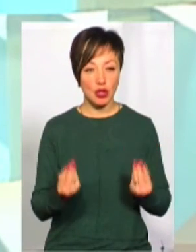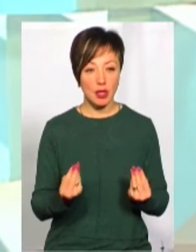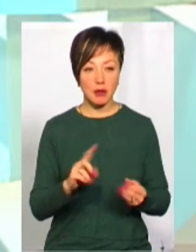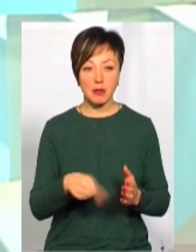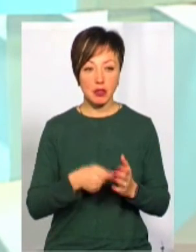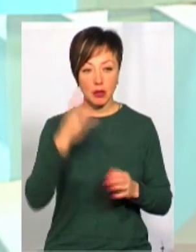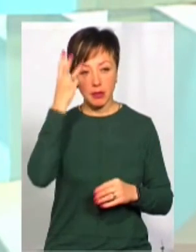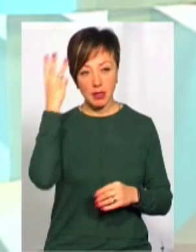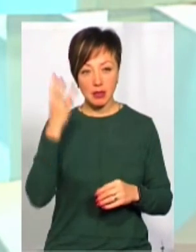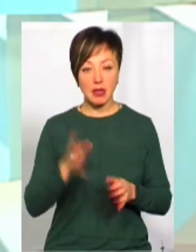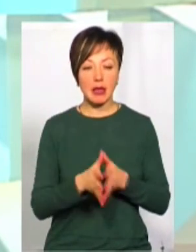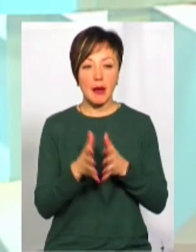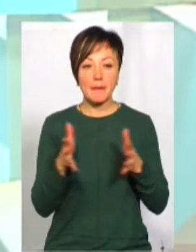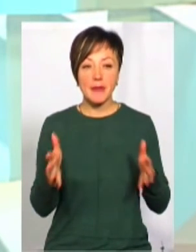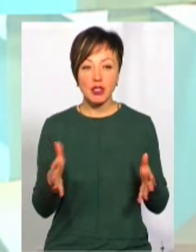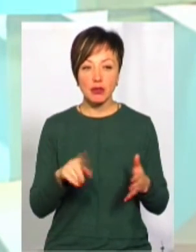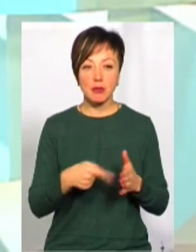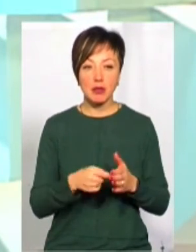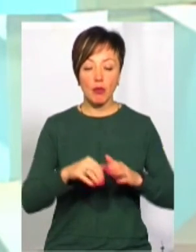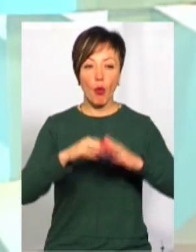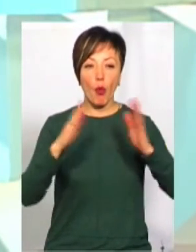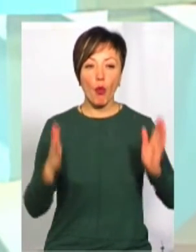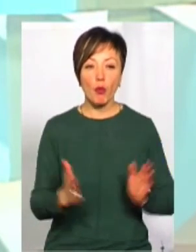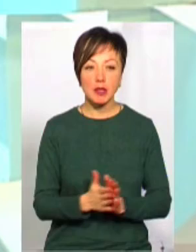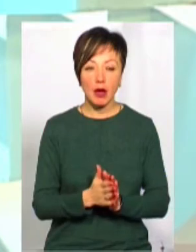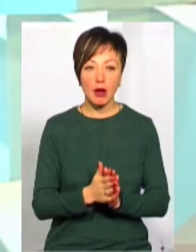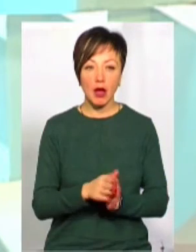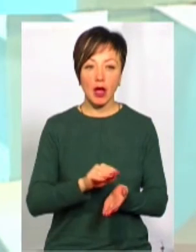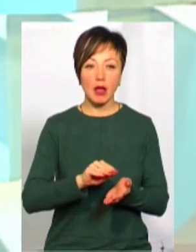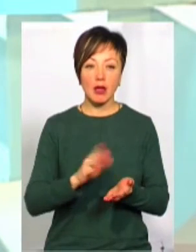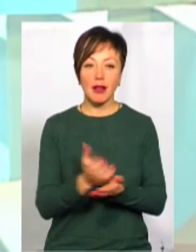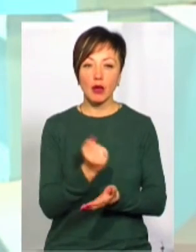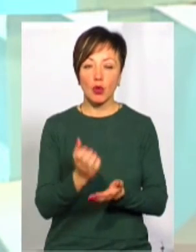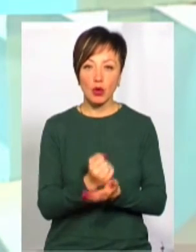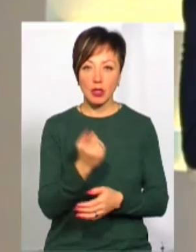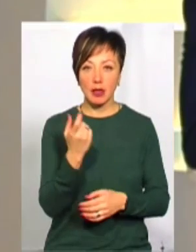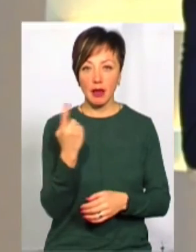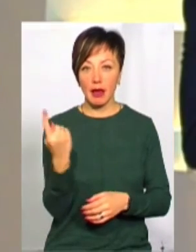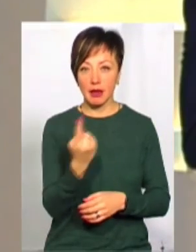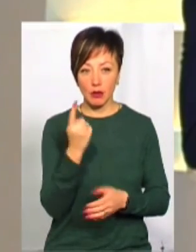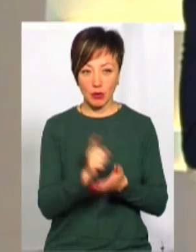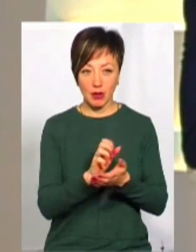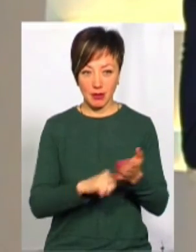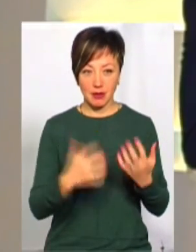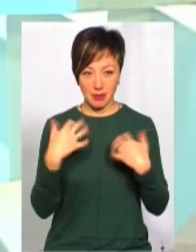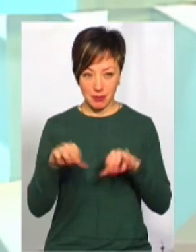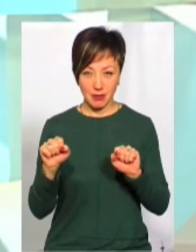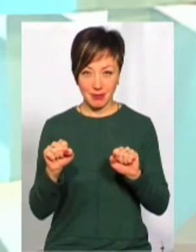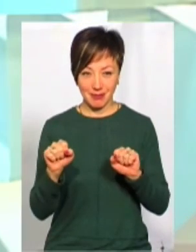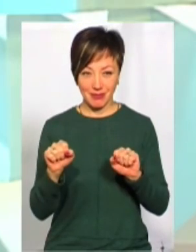місто Хмельницький – одне з найбільших міст по обсягу надходження єдиного податку. І через це в нього його забирають.